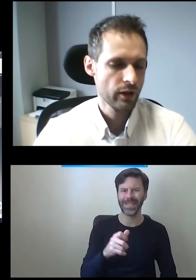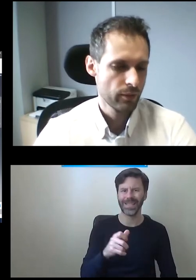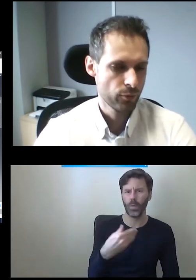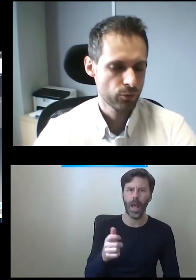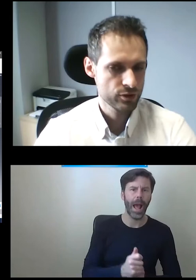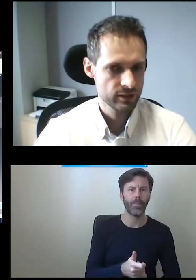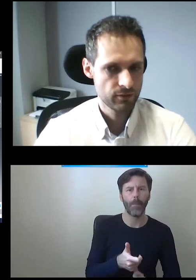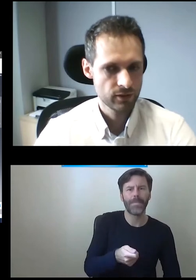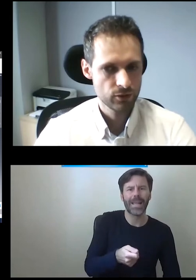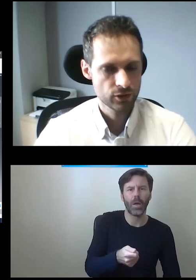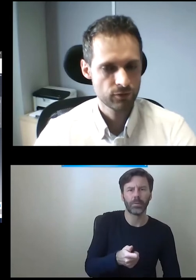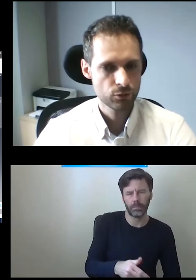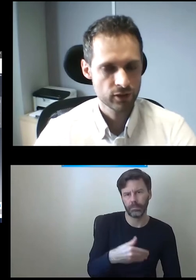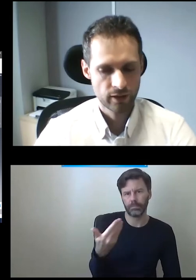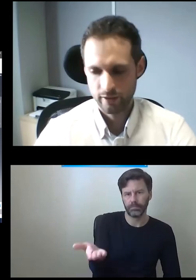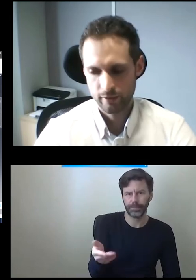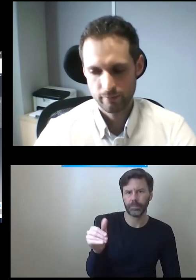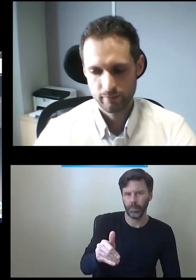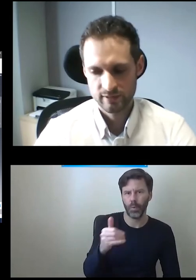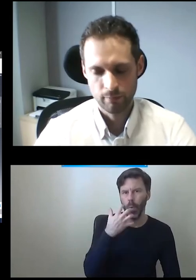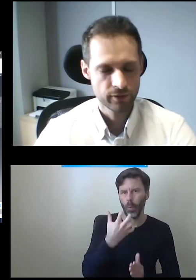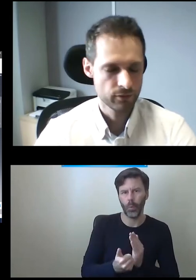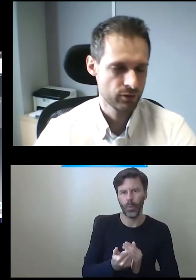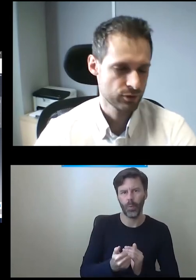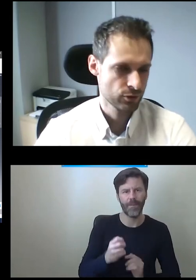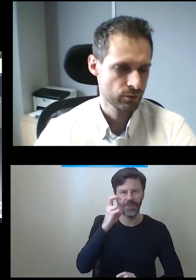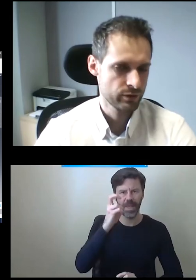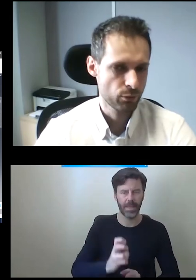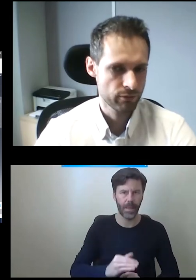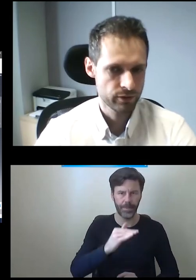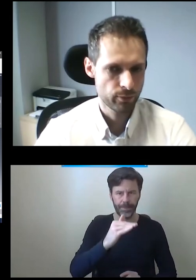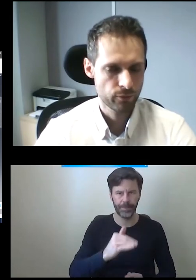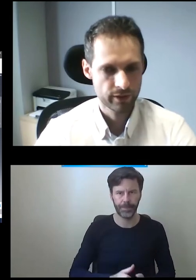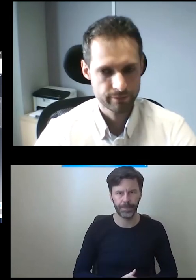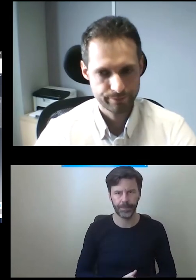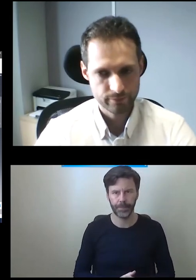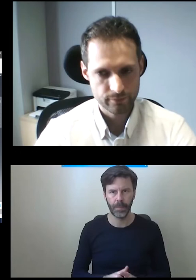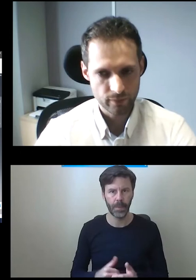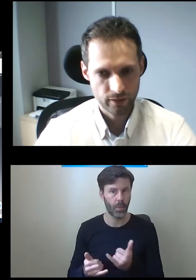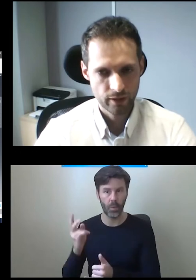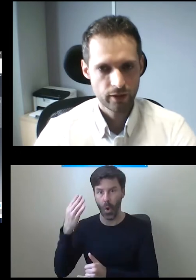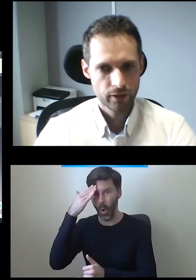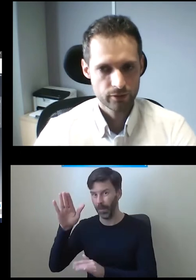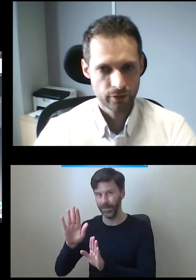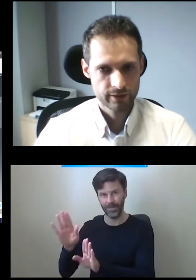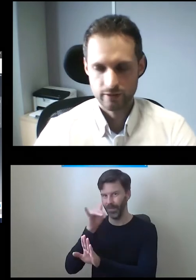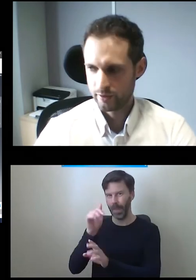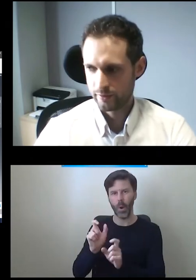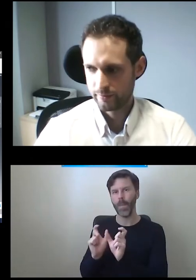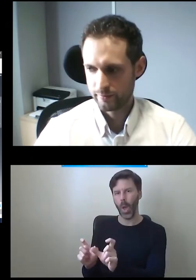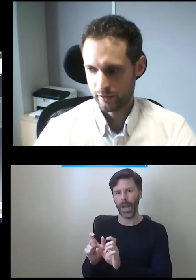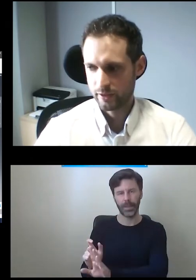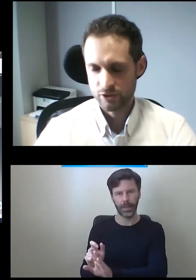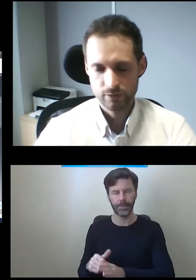korzystać z tej windy, to też wyklucza zabawę tą windą przez osoby niepowołane. To jest